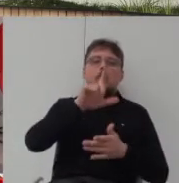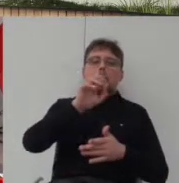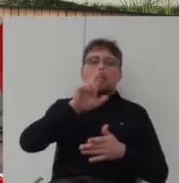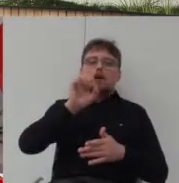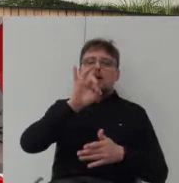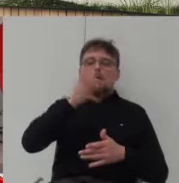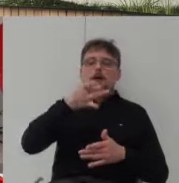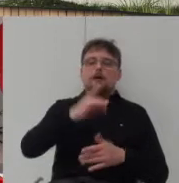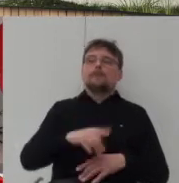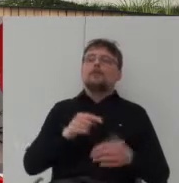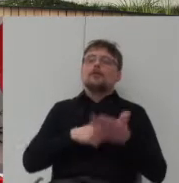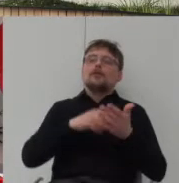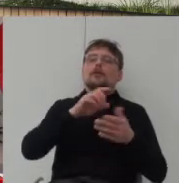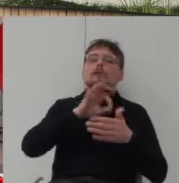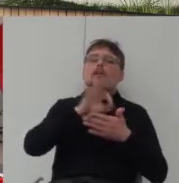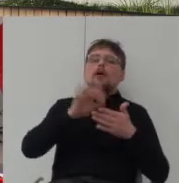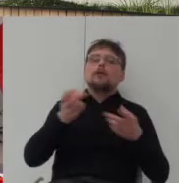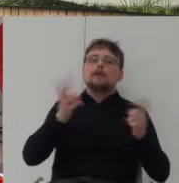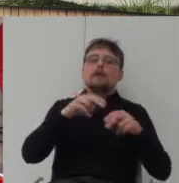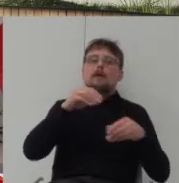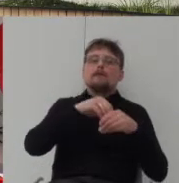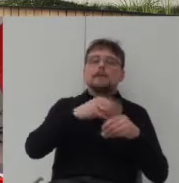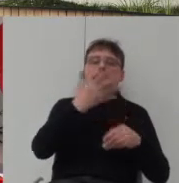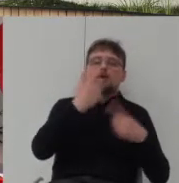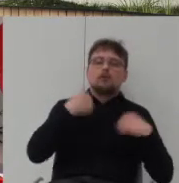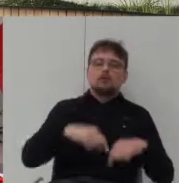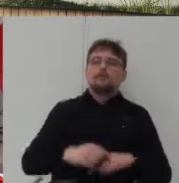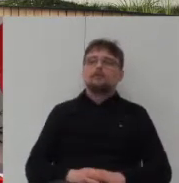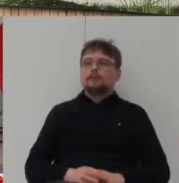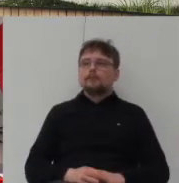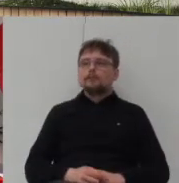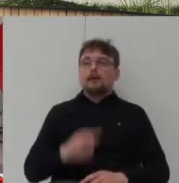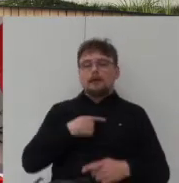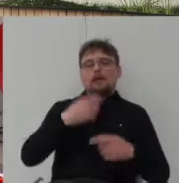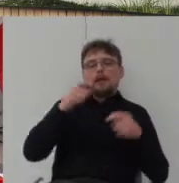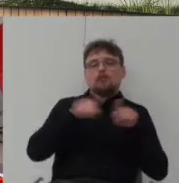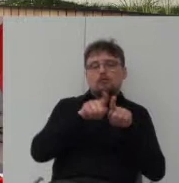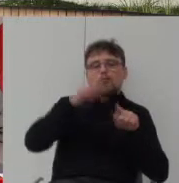to jest projekt stworzony w grupie pięcioosobowej do którego jestem współautorem.